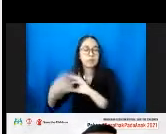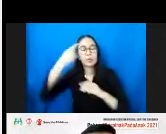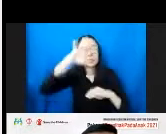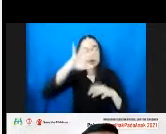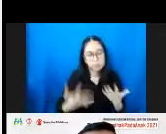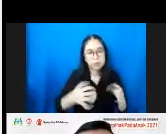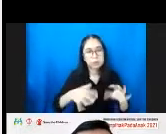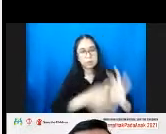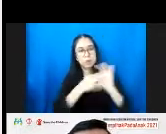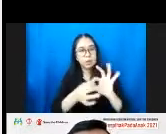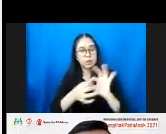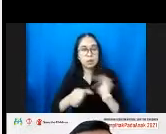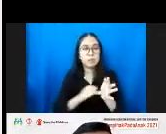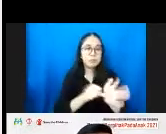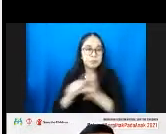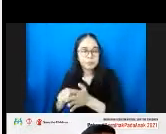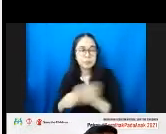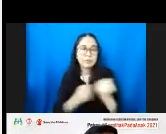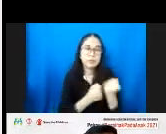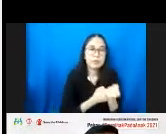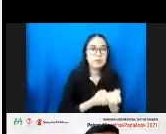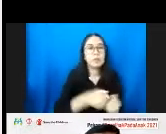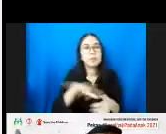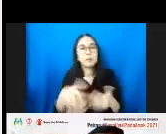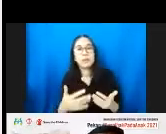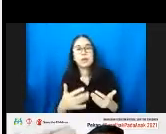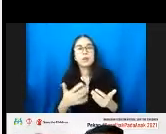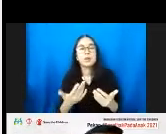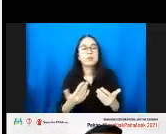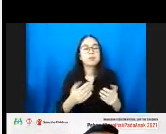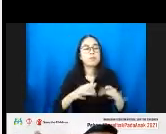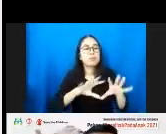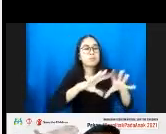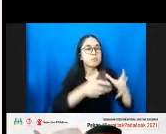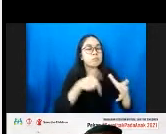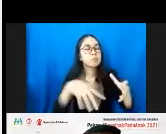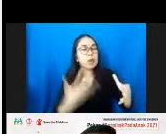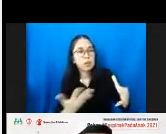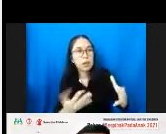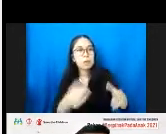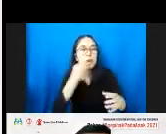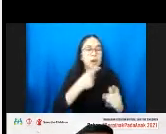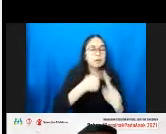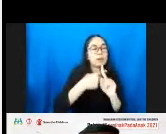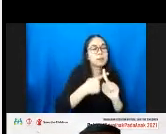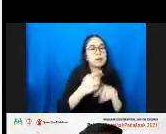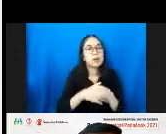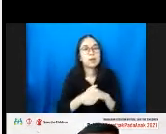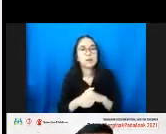spesifik yang banyak diperankan oleh KEMKES, apakah saja bentuknya tambahan makanan, fortifikasi,